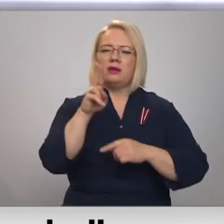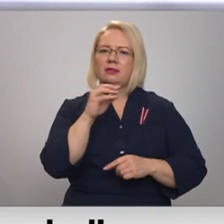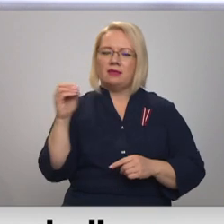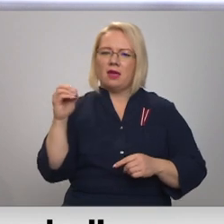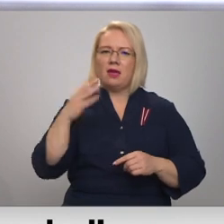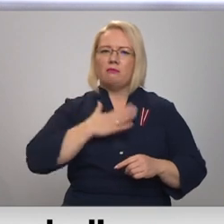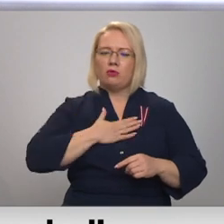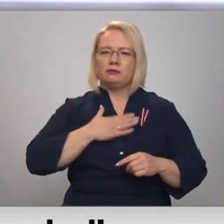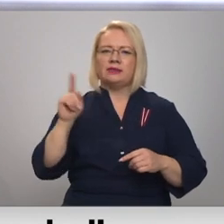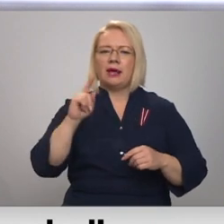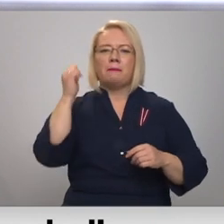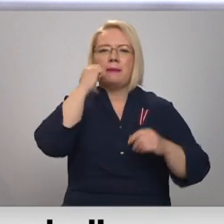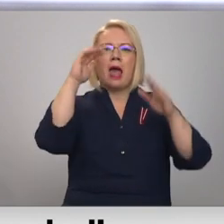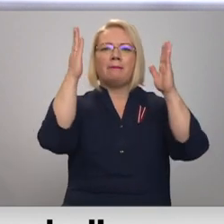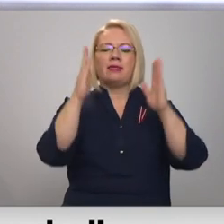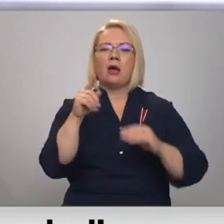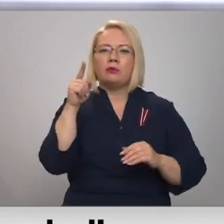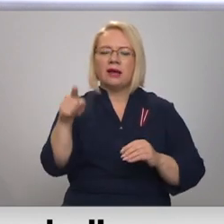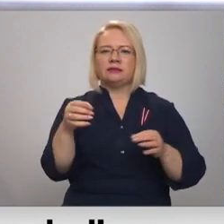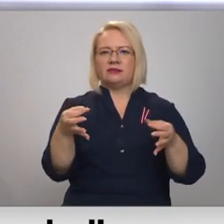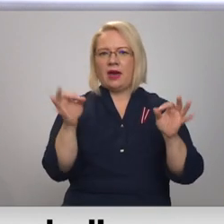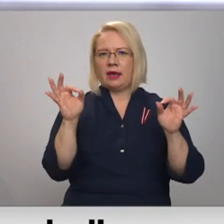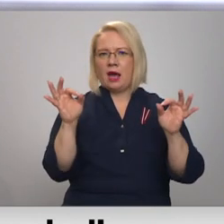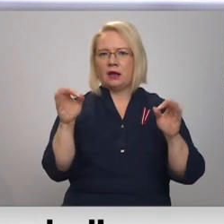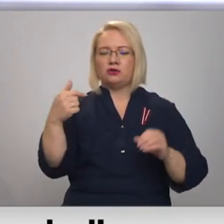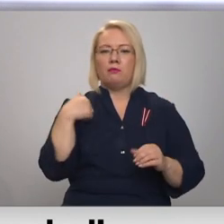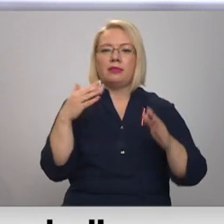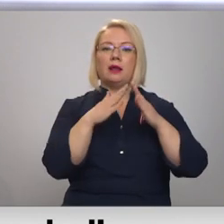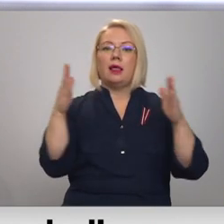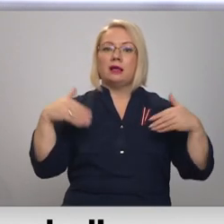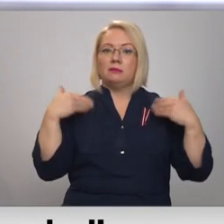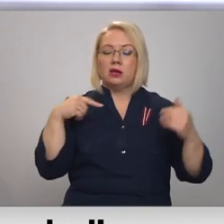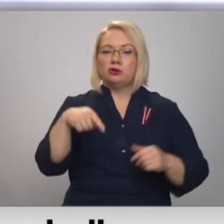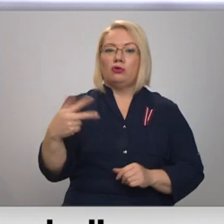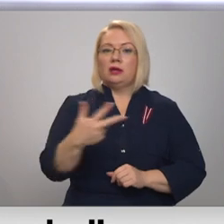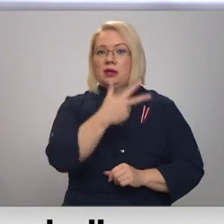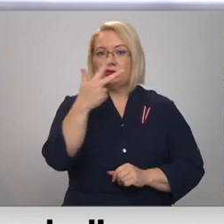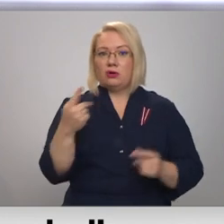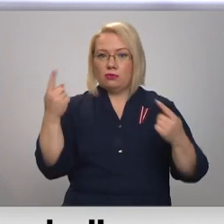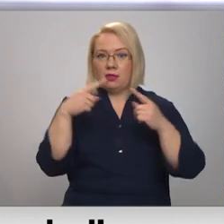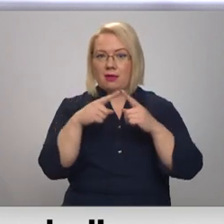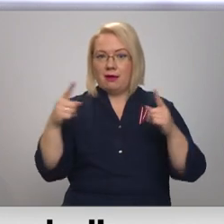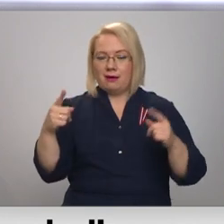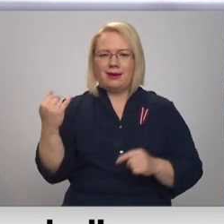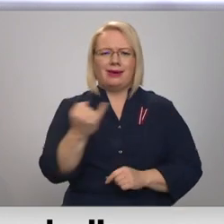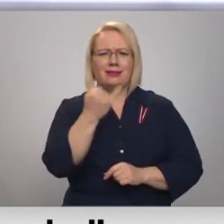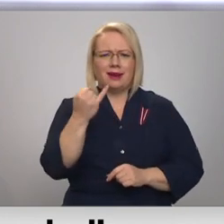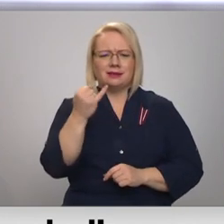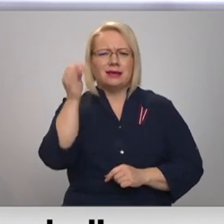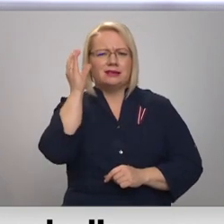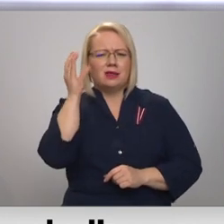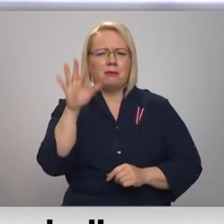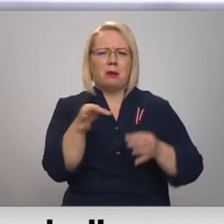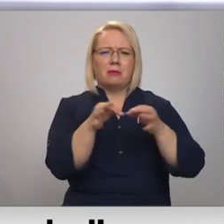piemnieklis, tas ir tas pats svarīgākais. Man ir liels prieks arī par to, ka šo trīs gadu laikā interese zināšanas par